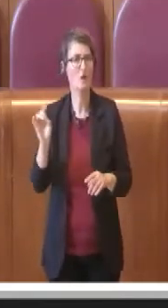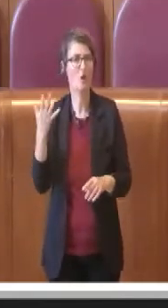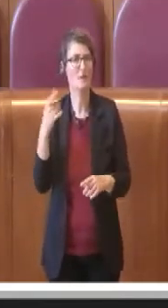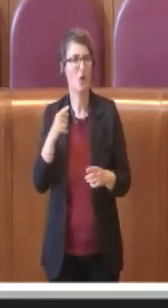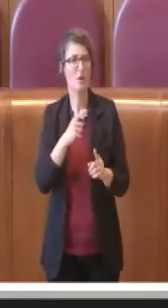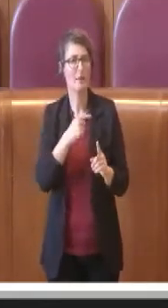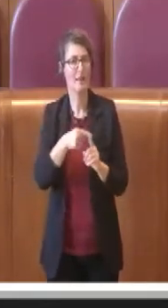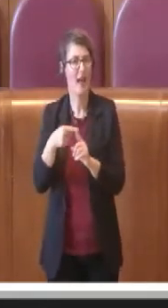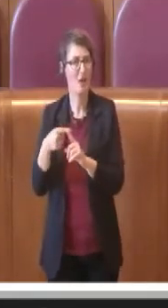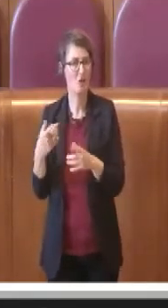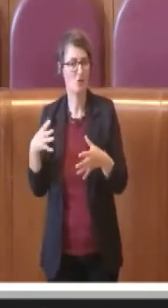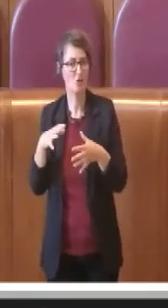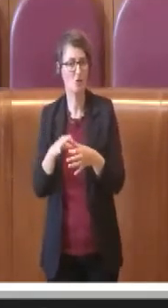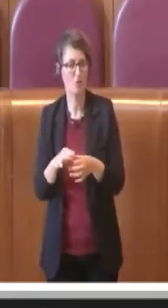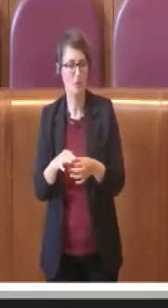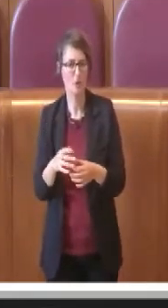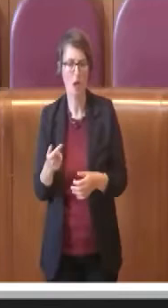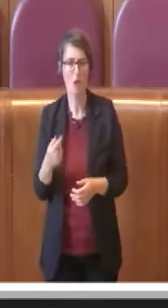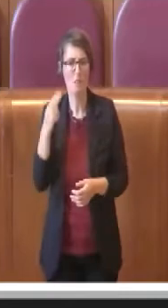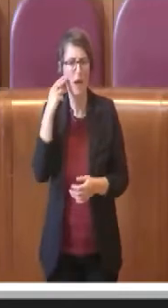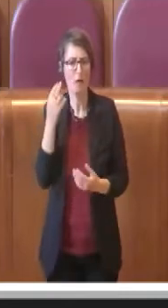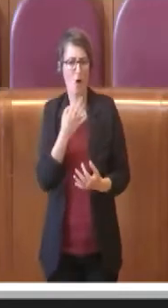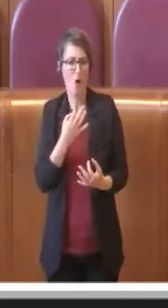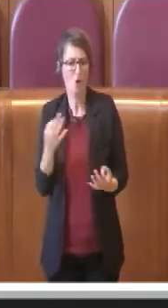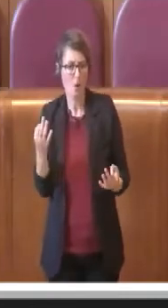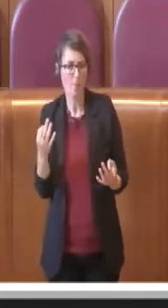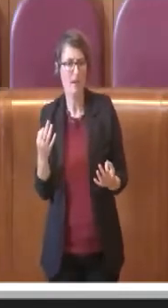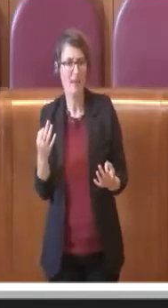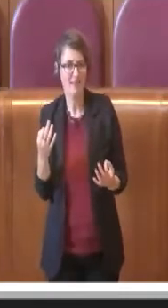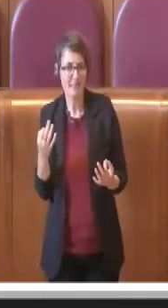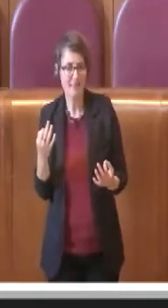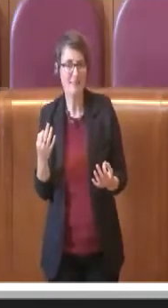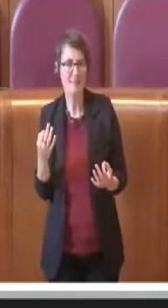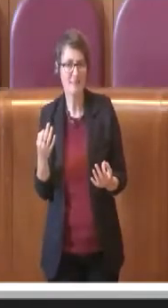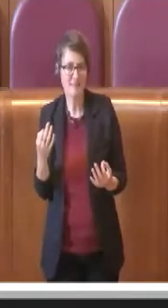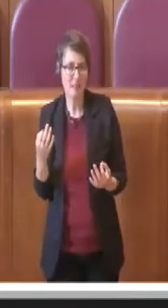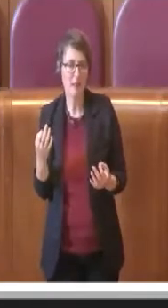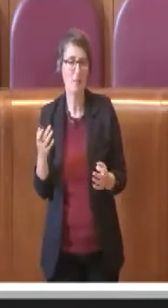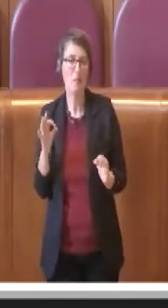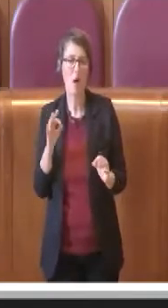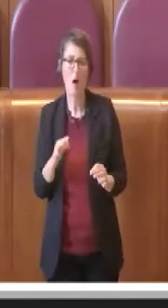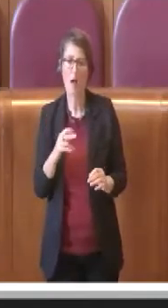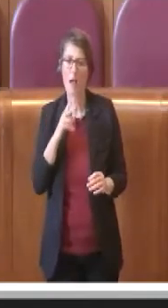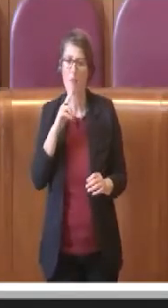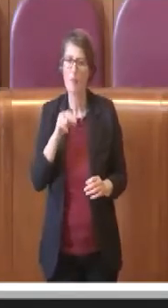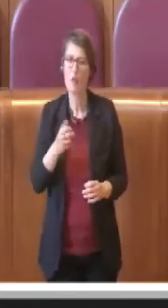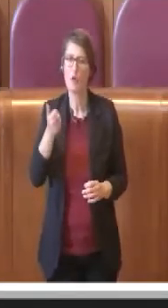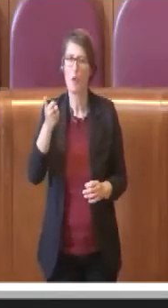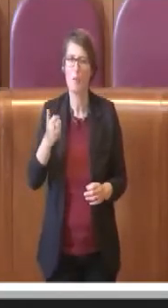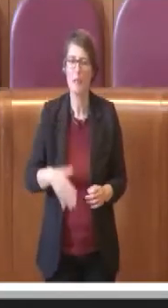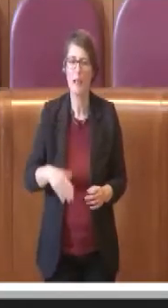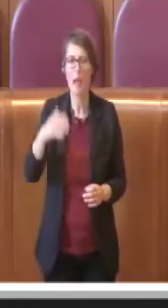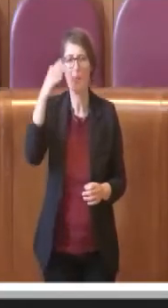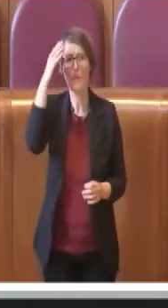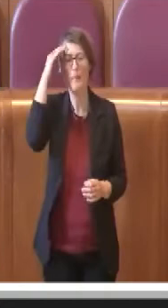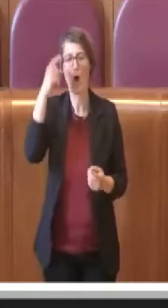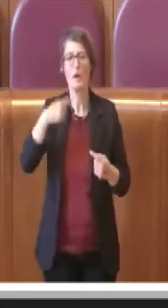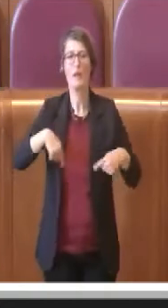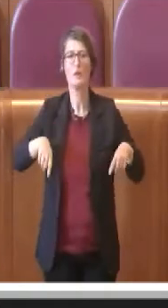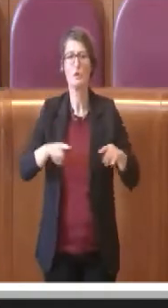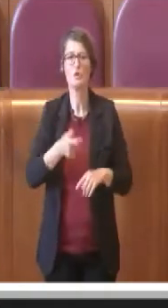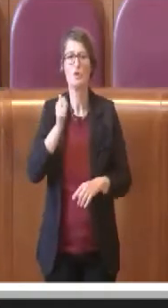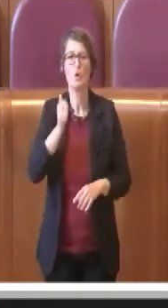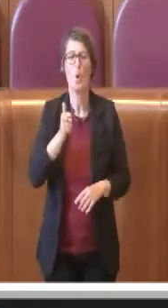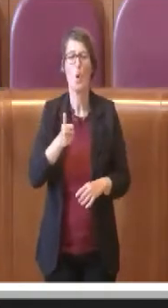è stata ipercitata la memoria di giunta dell'11 agosto 2017 e